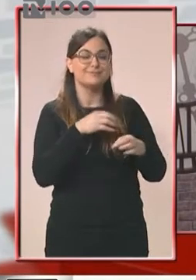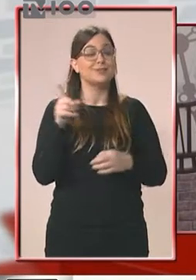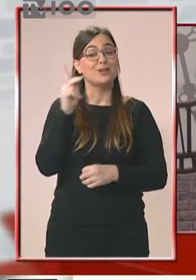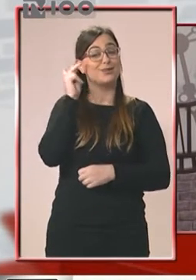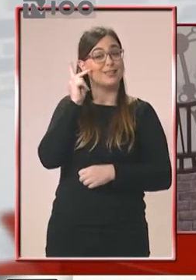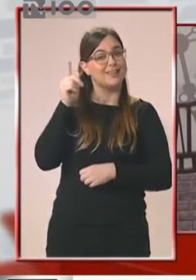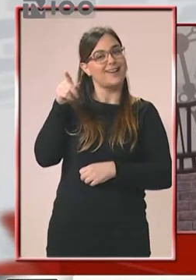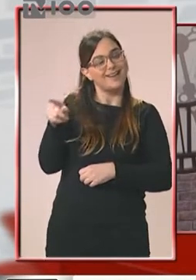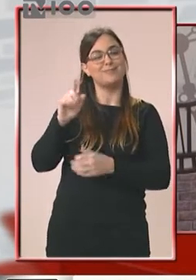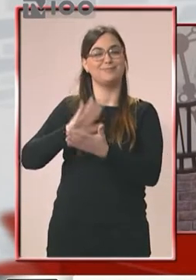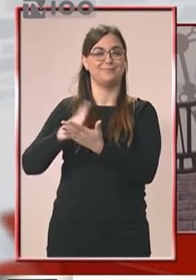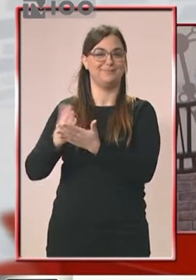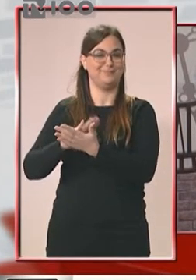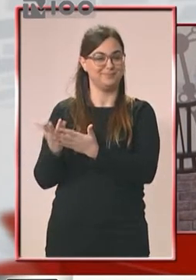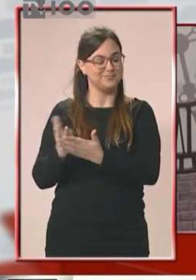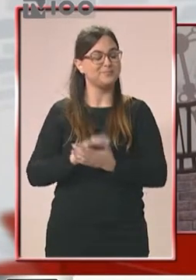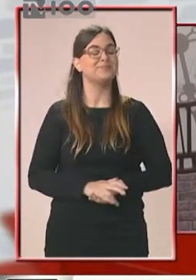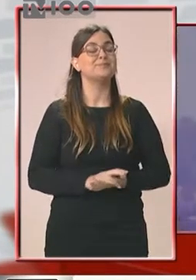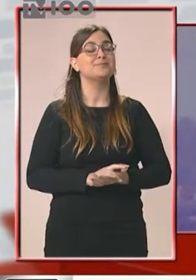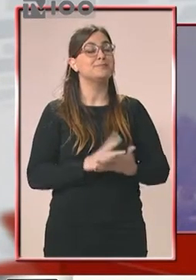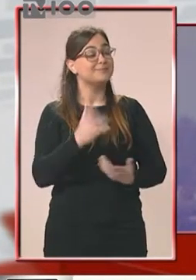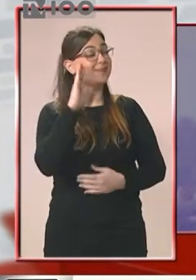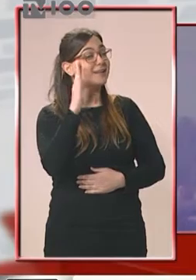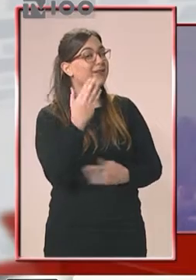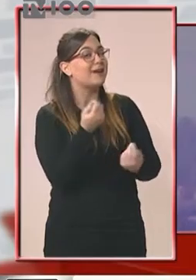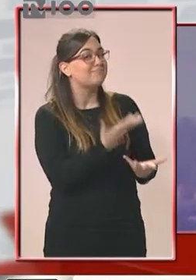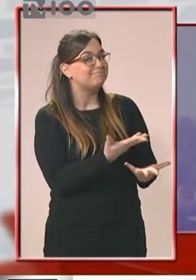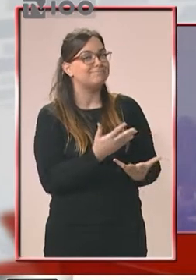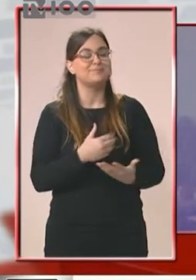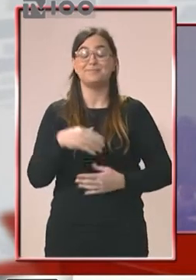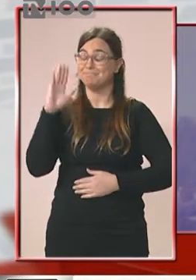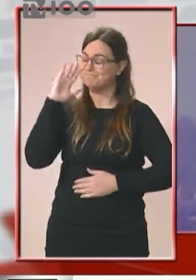λοιπόν, όλοι θα γίνουν κοινωνία αυτής της πληροφορίας. Καλησπέρα, τι κάνετε. Καλησπέρα, μια χαρά.